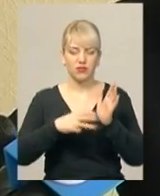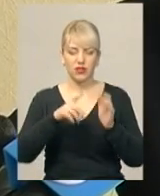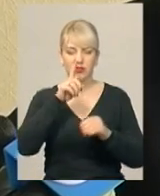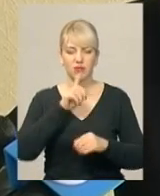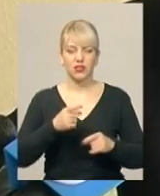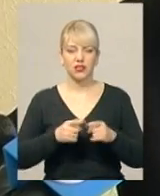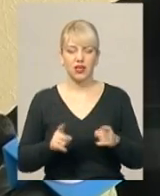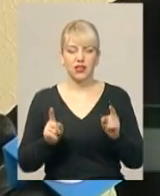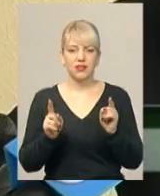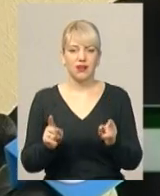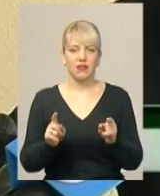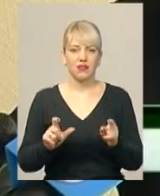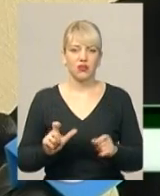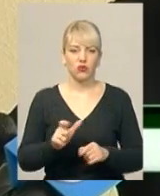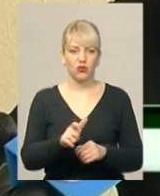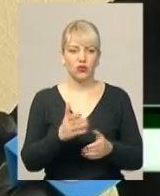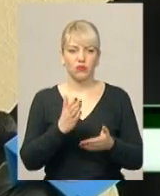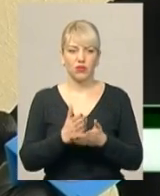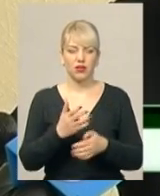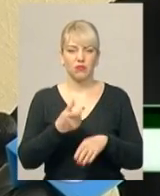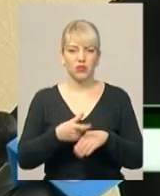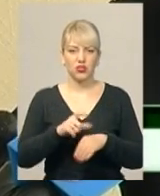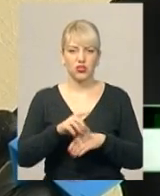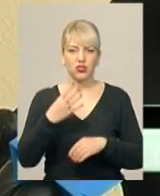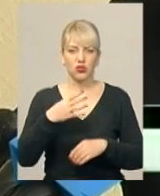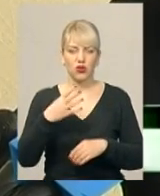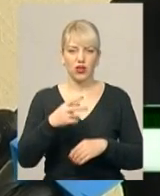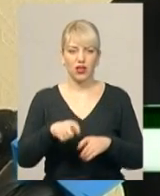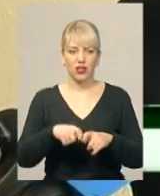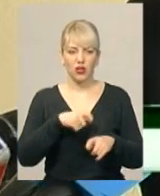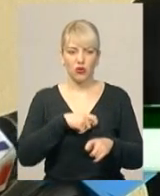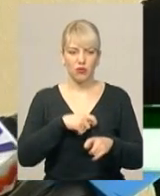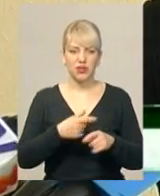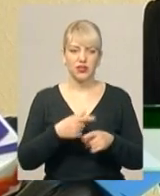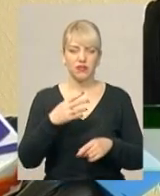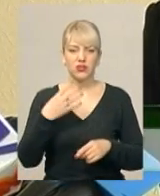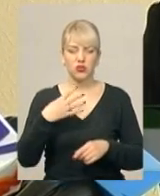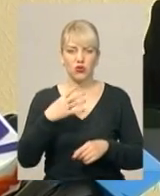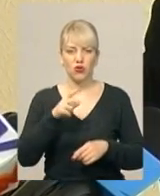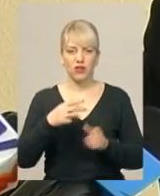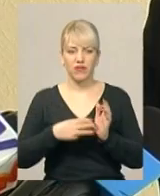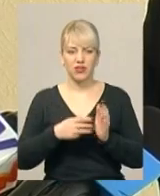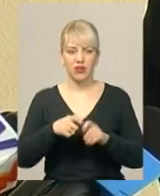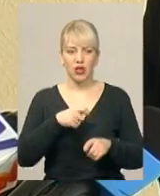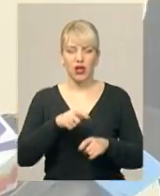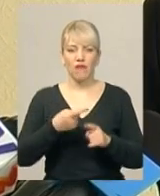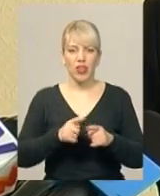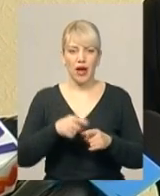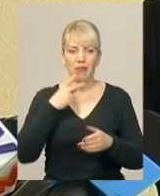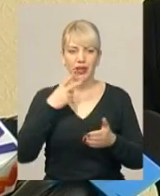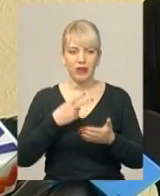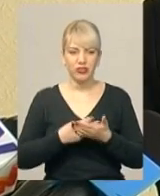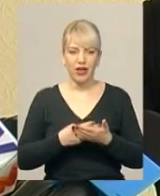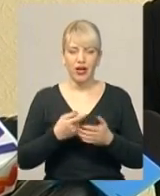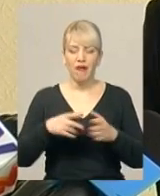дороги, яка має більше 40 кілометрів, 40,8 кілометрів, вона передбачає в